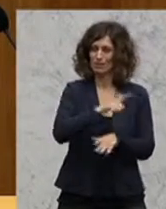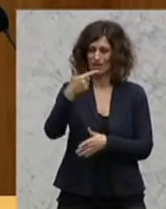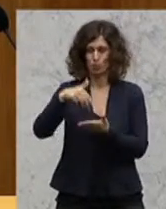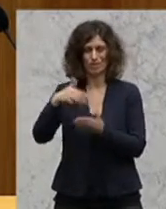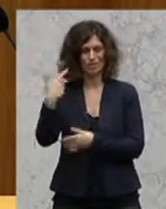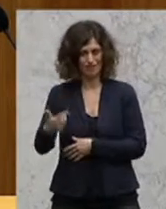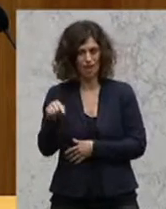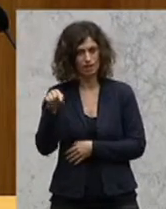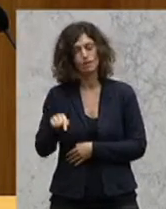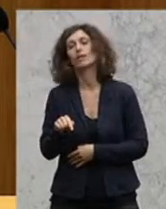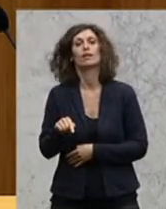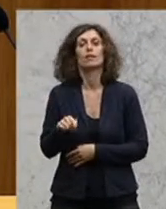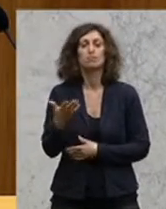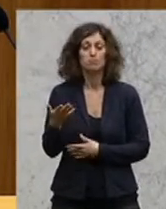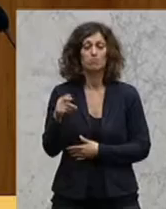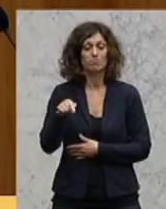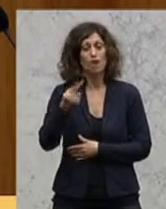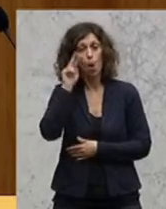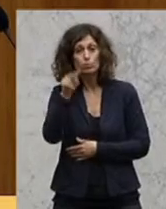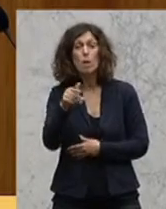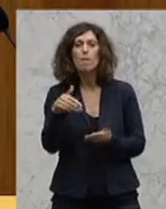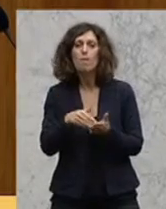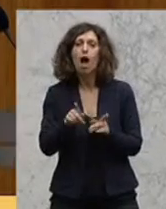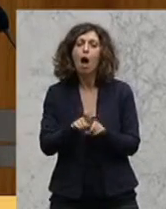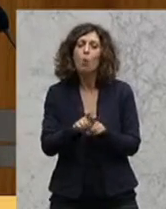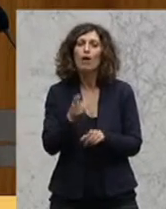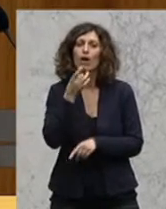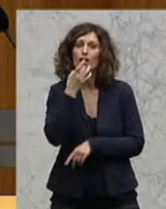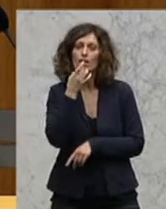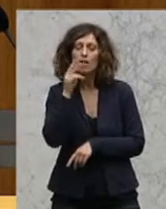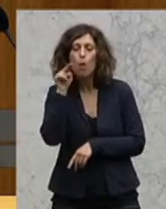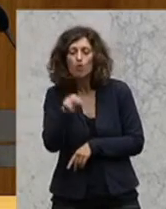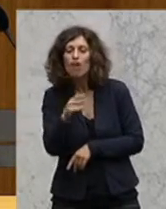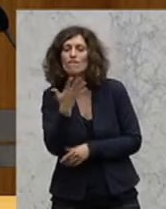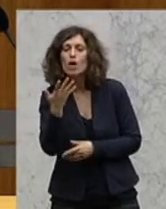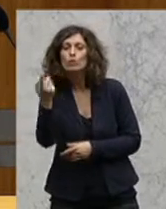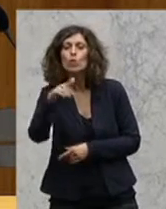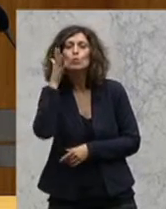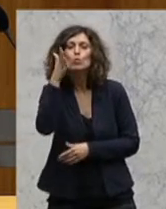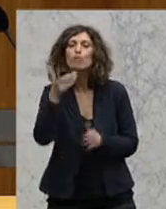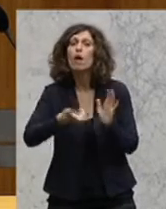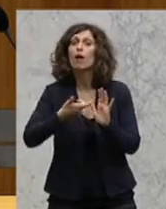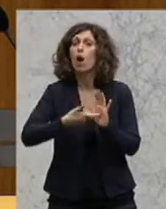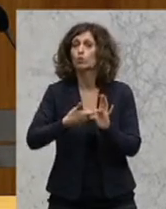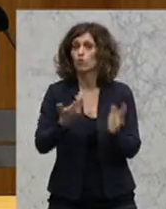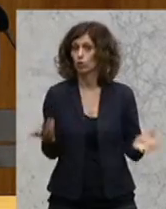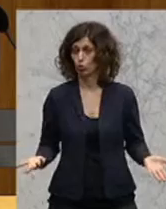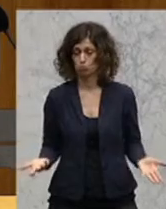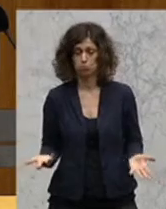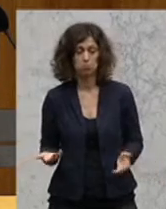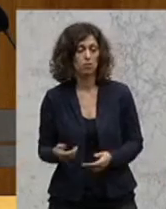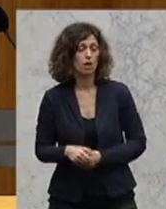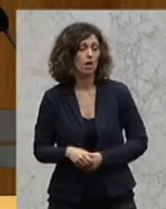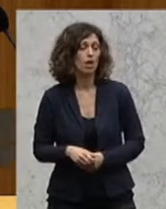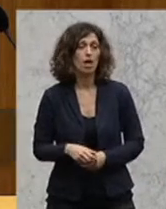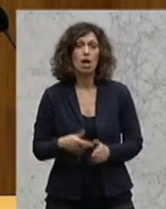braucht auch einen genauen Blick auf die Herausforderungen der Zukunft. Und die Herausforderungen der Zukunft sind